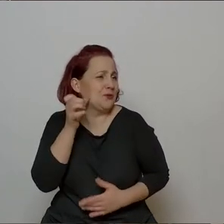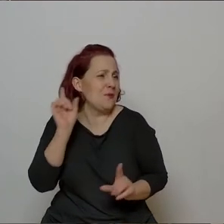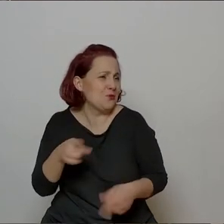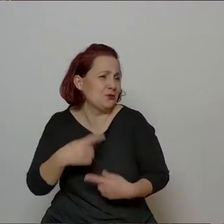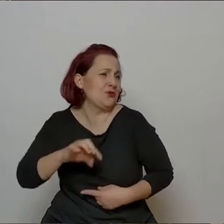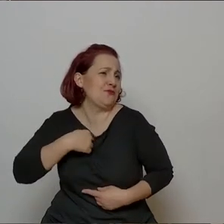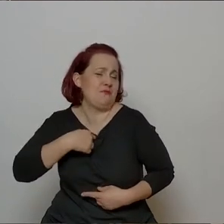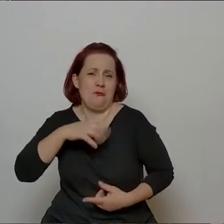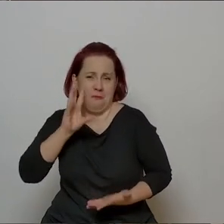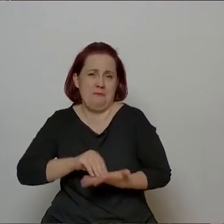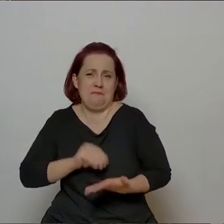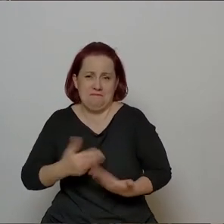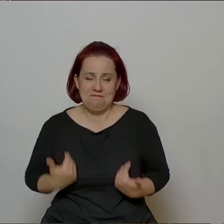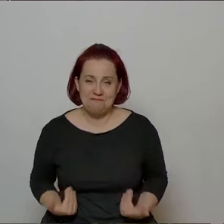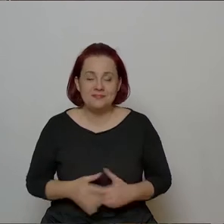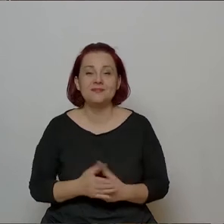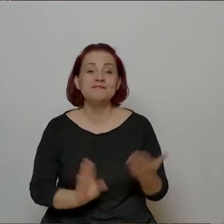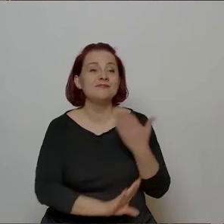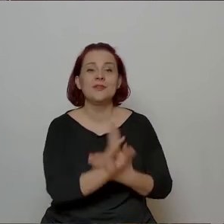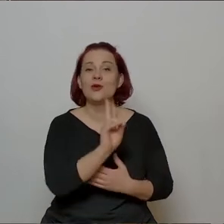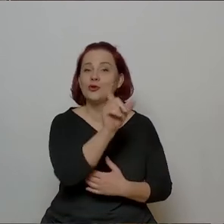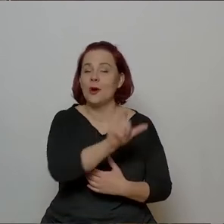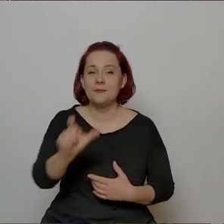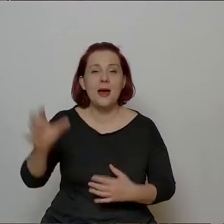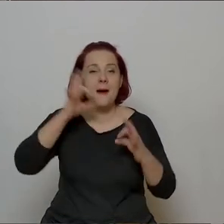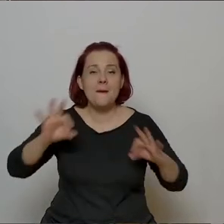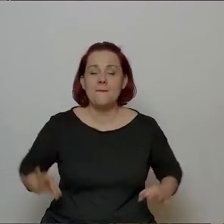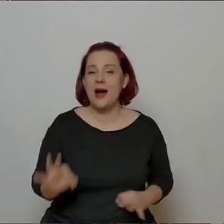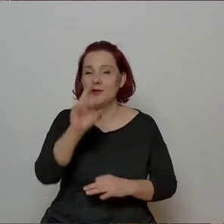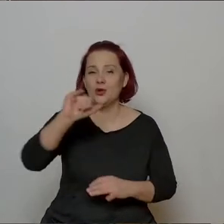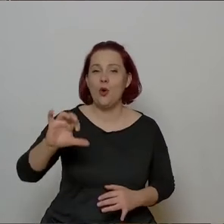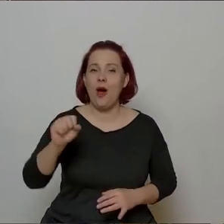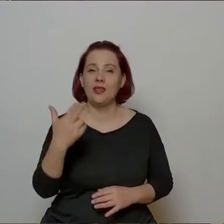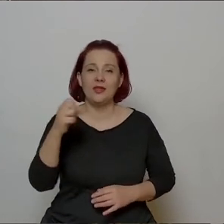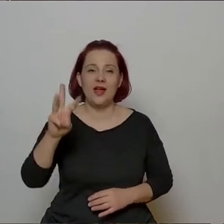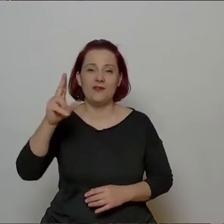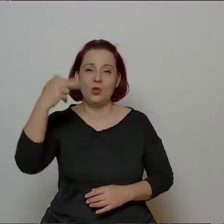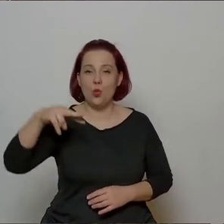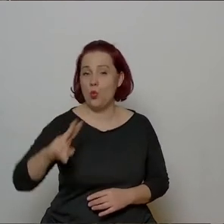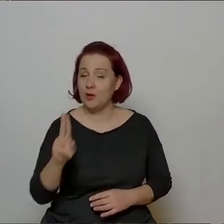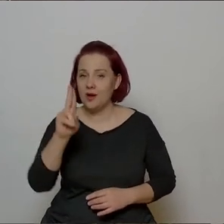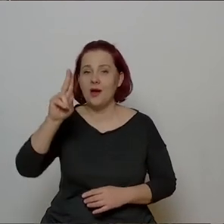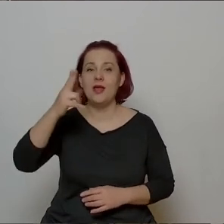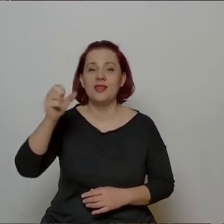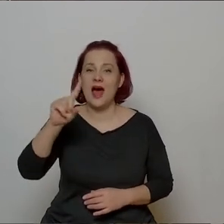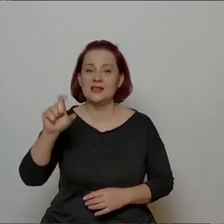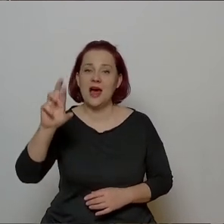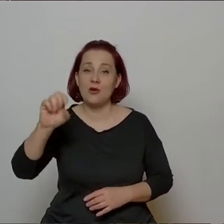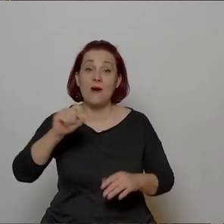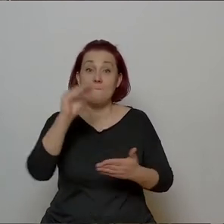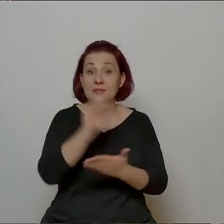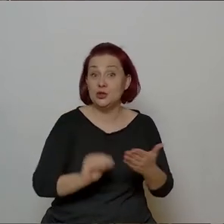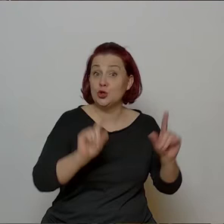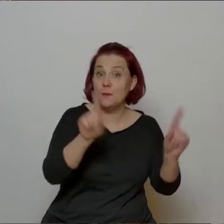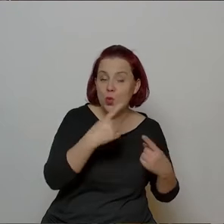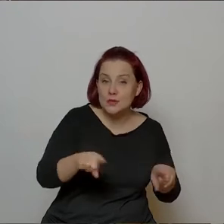zajęcie. Przedstawię naszych wspaniałych gości, pani Anna Wnuk-Nazarowa, kompozytorka, dyrygentka, osoba,